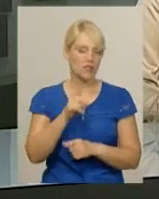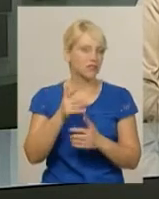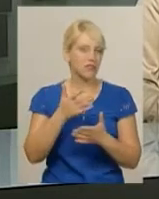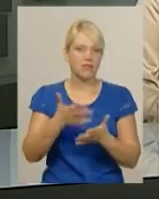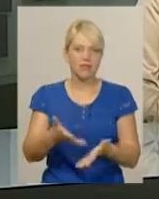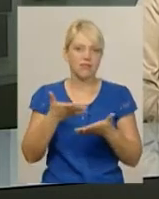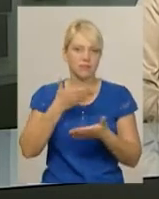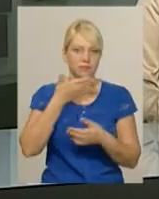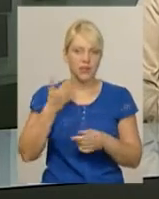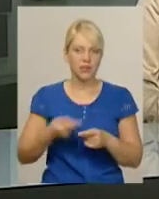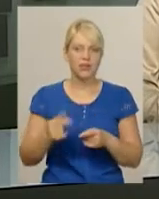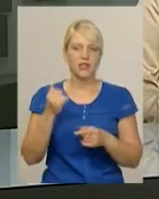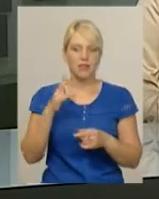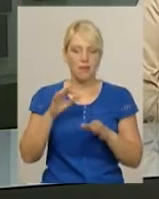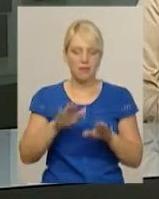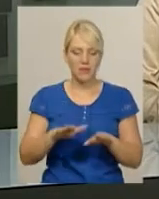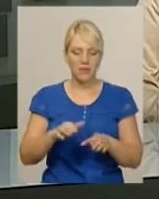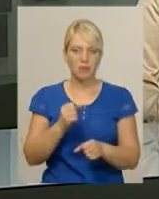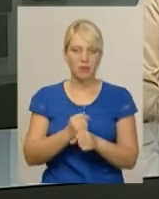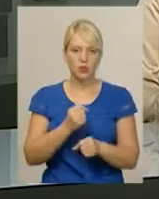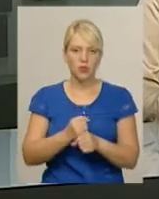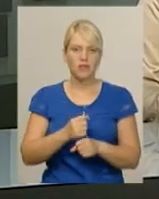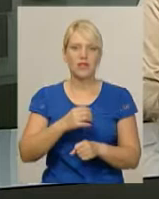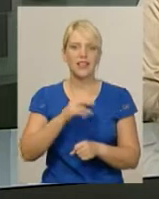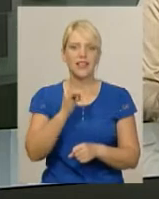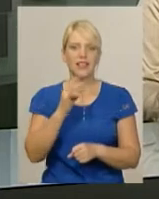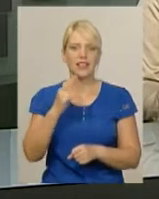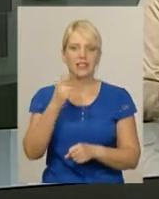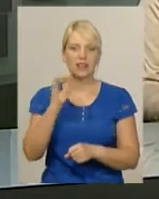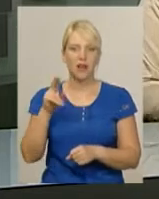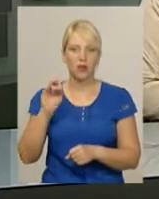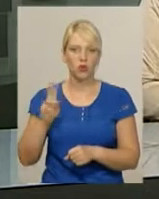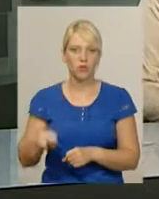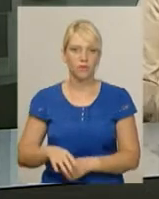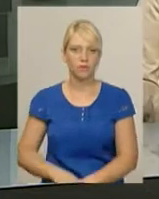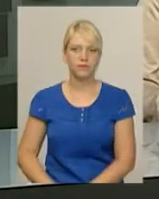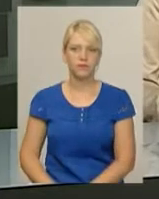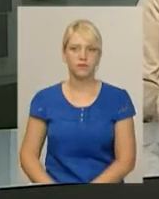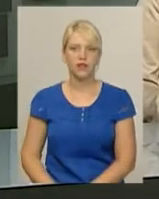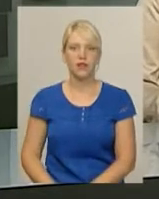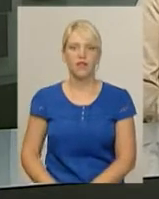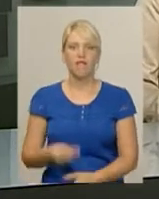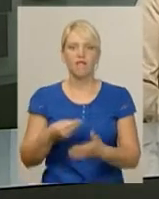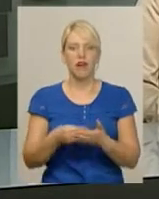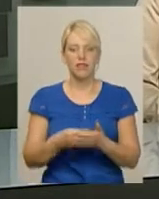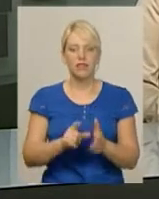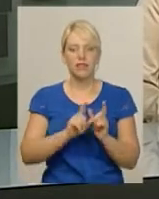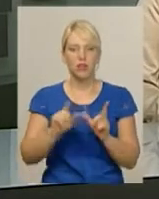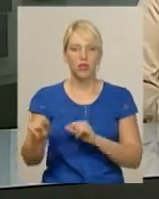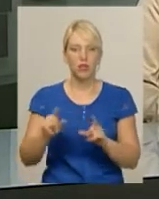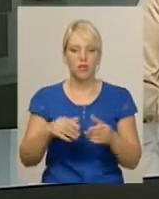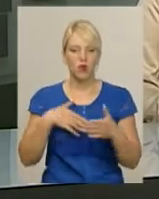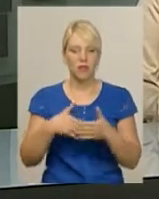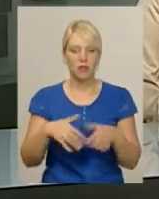На місці працює інспектор ювенальної превенції Національної поліції області. Вартість проїзду у громадському